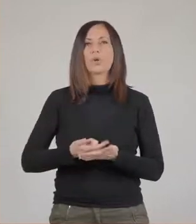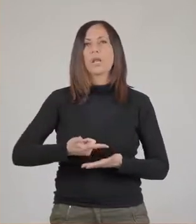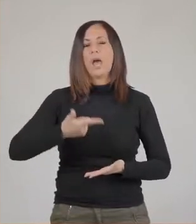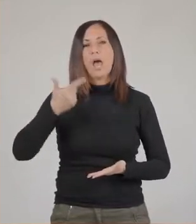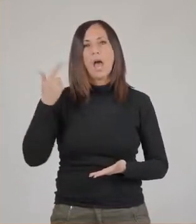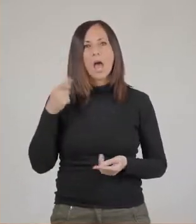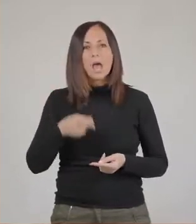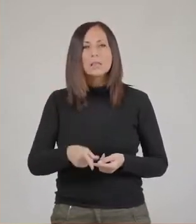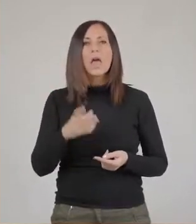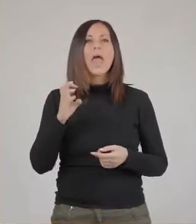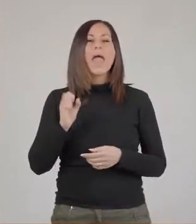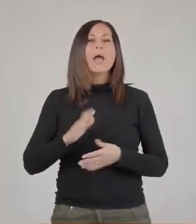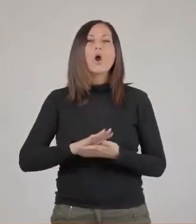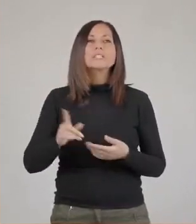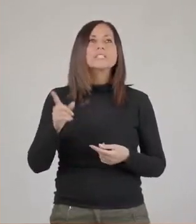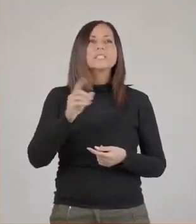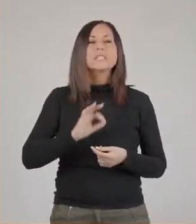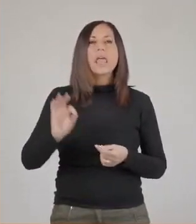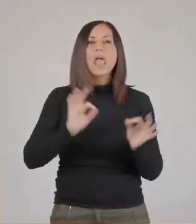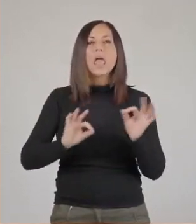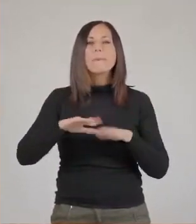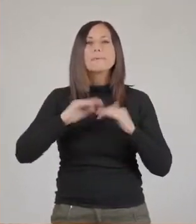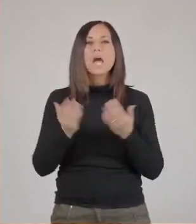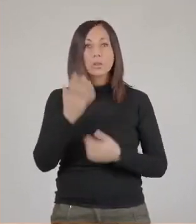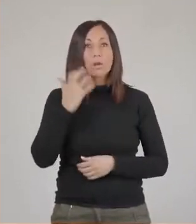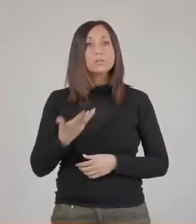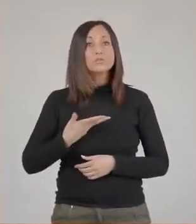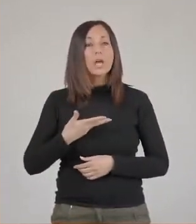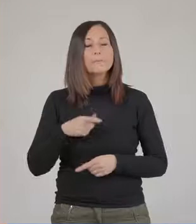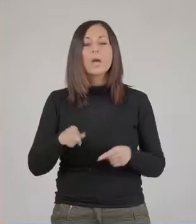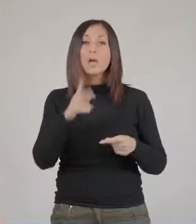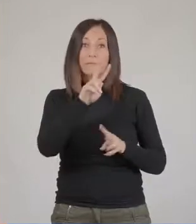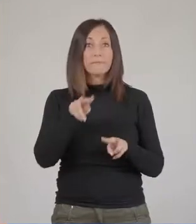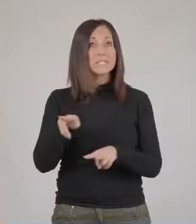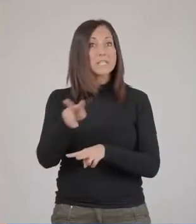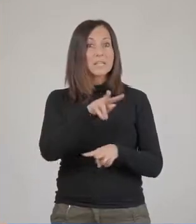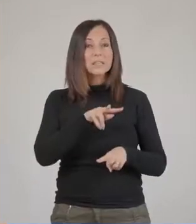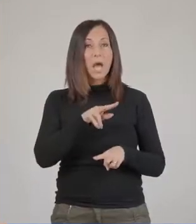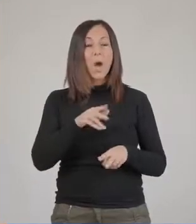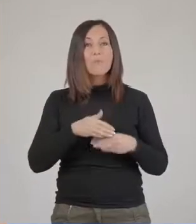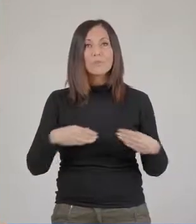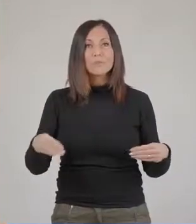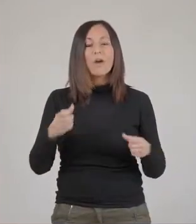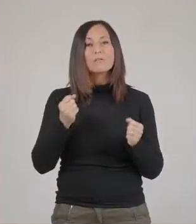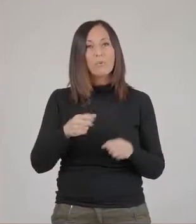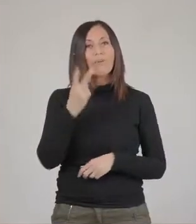importante e tra gli ecosistemi più a rischio del pianeta. Visitando il museo è possibile